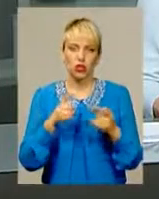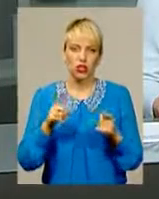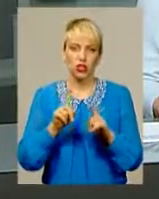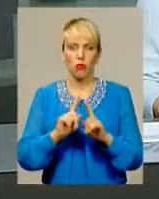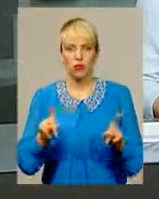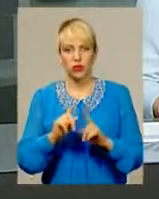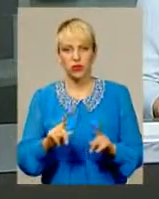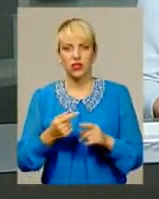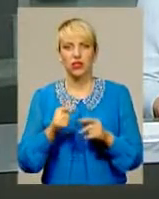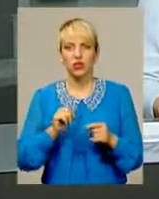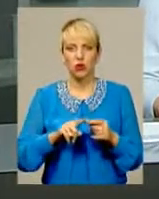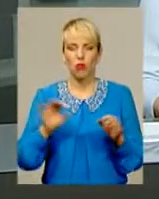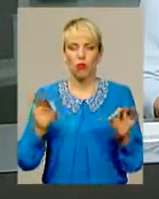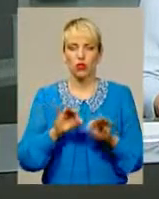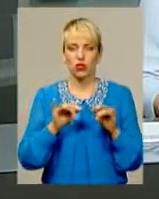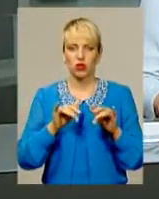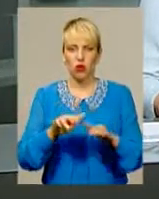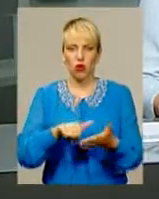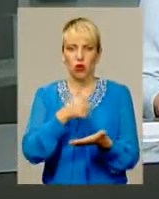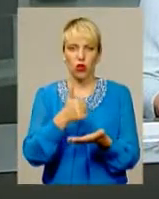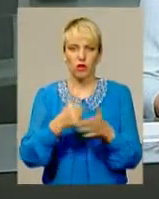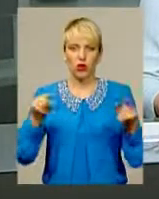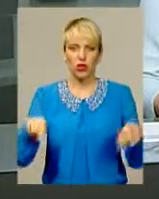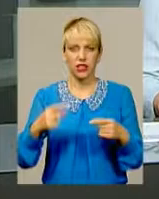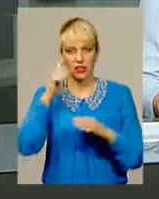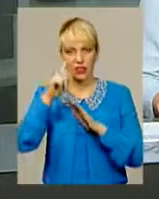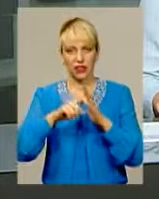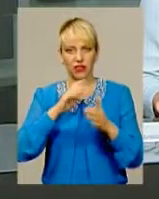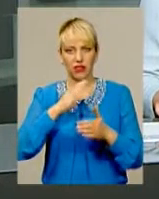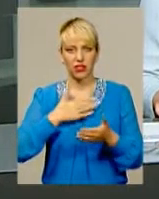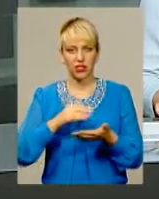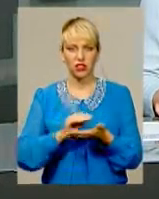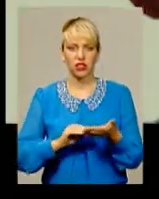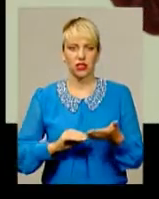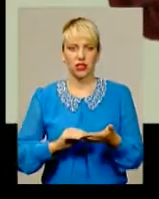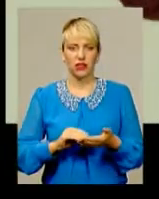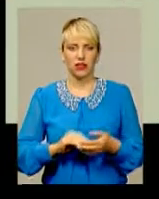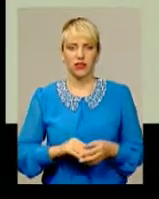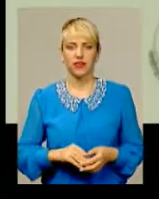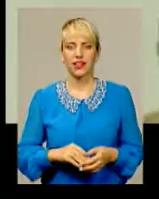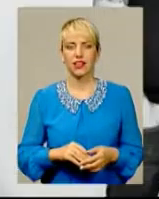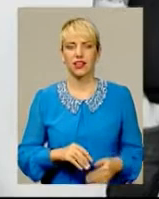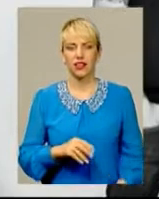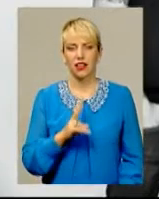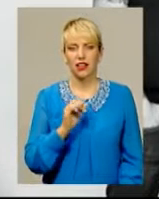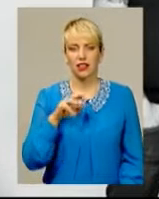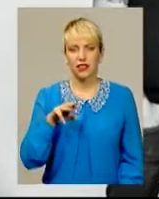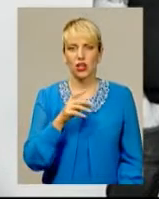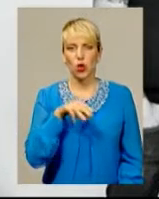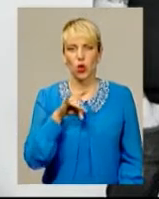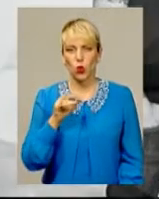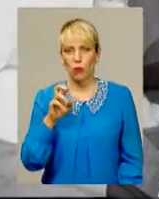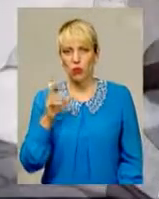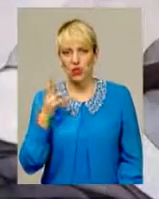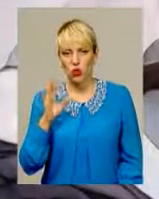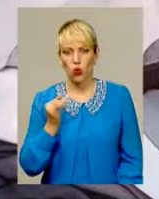дійства у головного організатора фесту дізнавалися наші журналісти. Зехард Кіс, Трубіцкой, Вів'єн